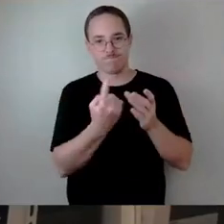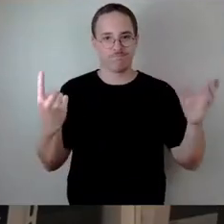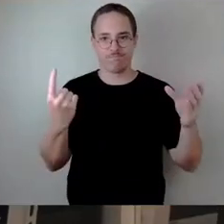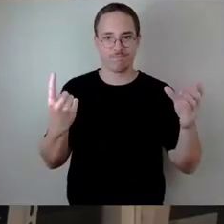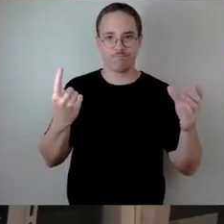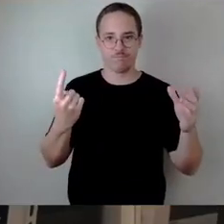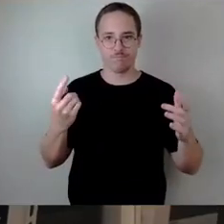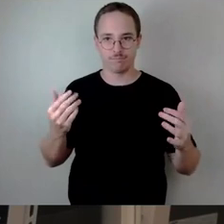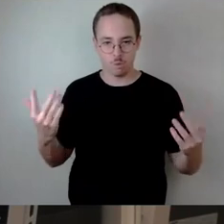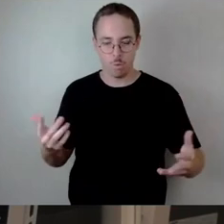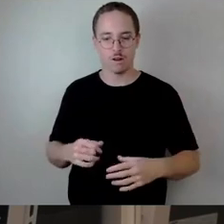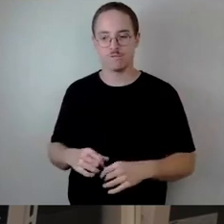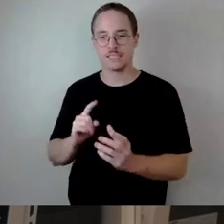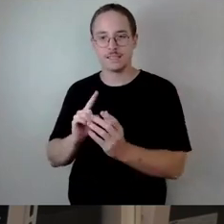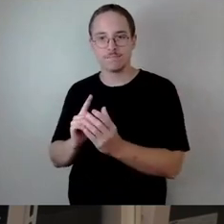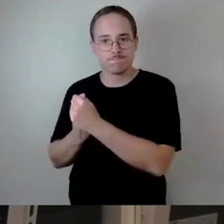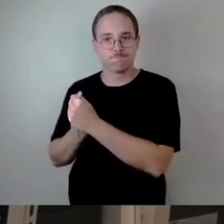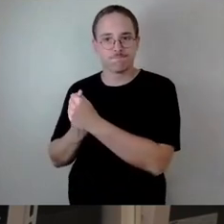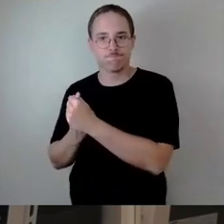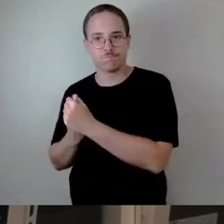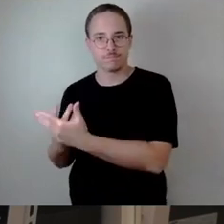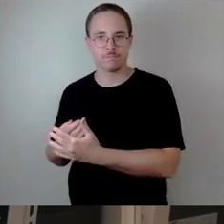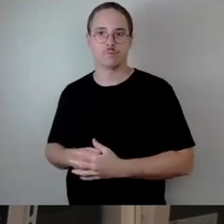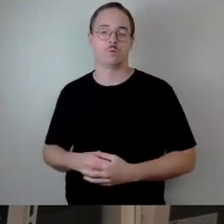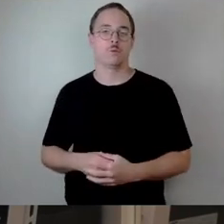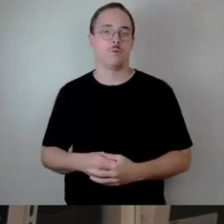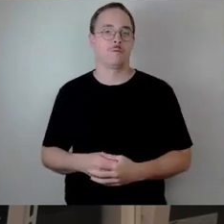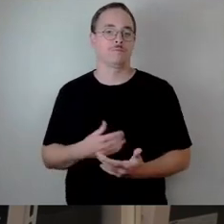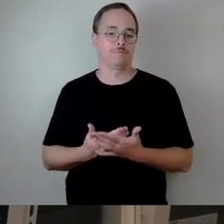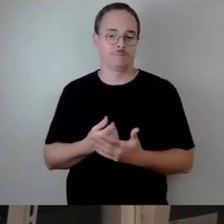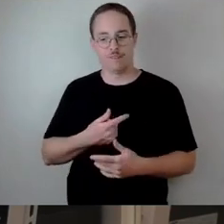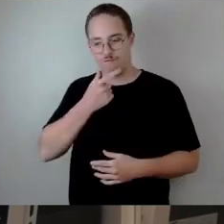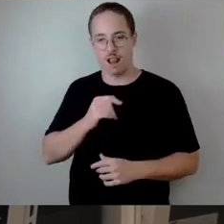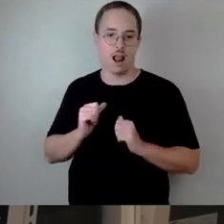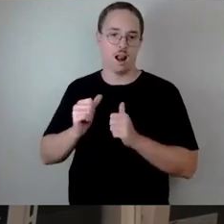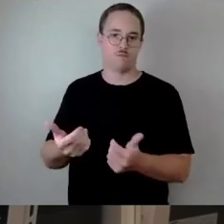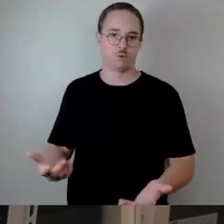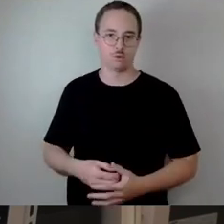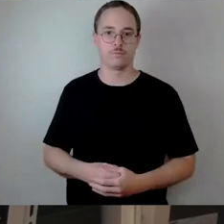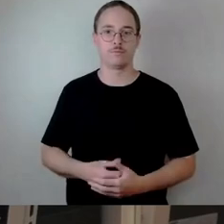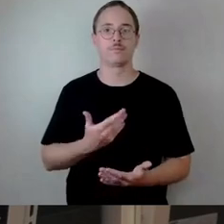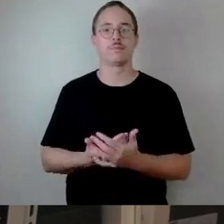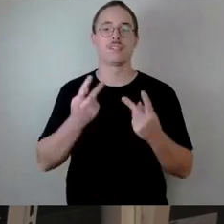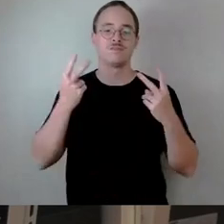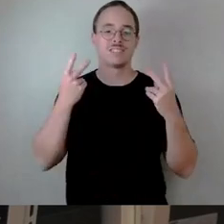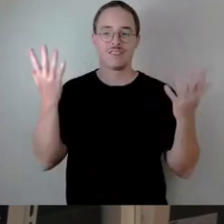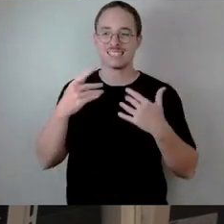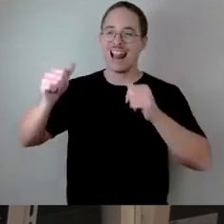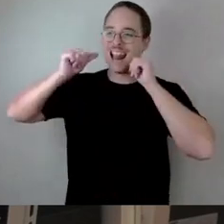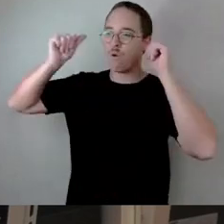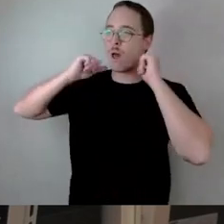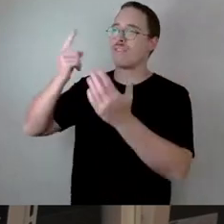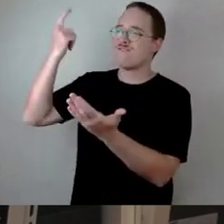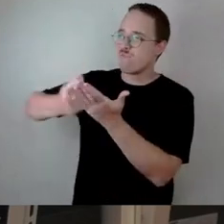wir bemühen uns als Kommune, dieses Geld aufzubringen. Und richtig ist, dass man natürlich laut, laut, laut gegenüber Land und Bund fordern muss, bitte,